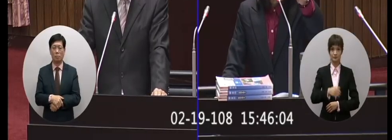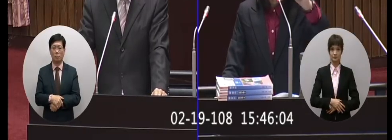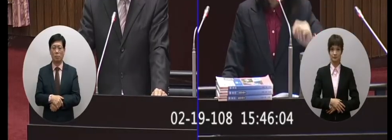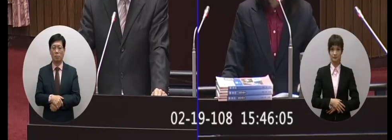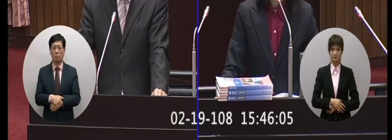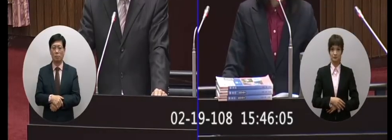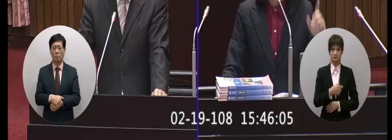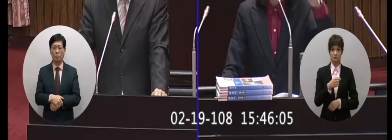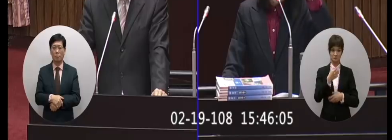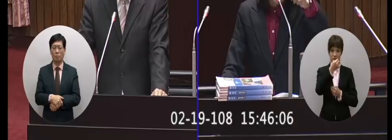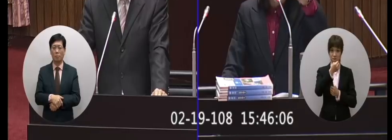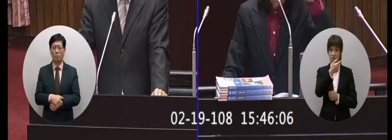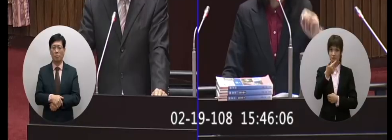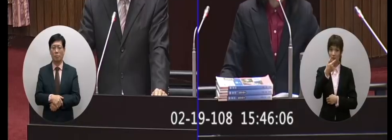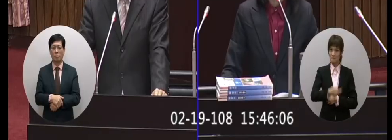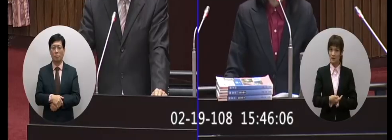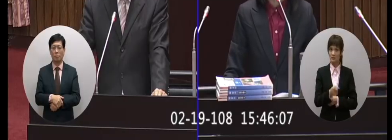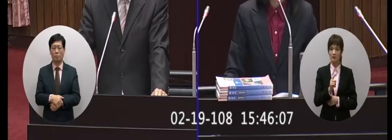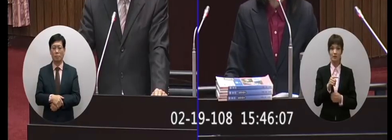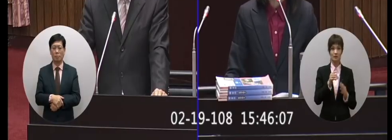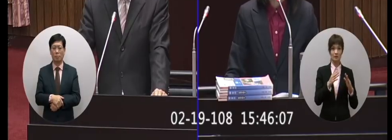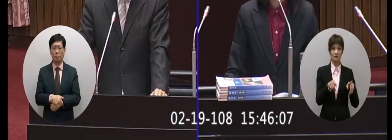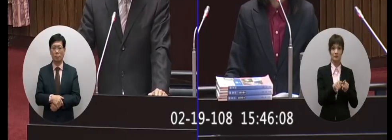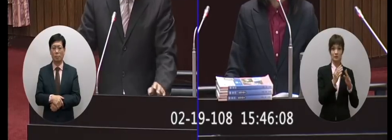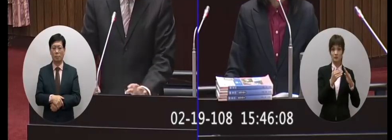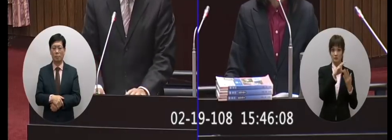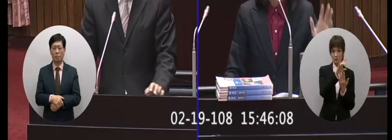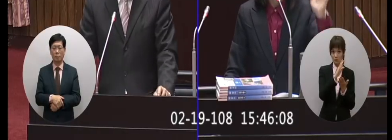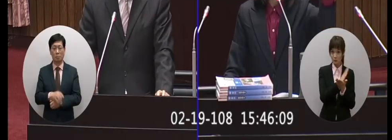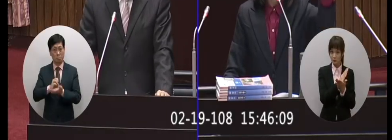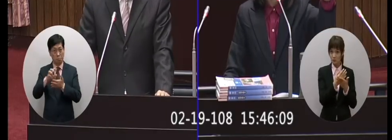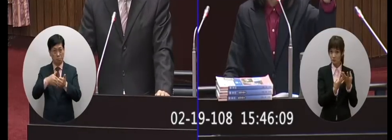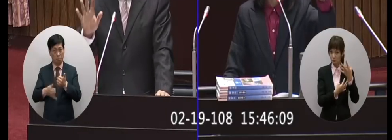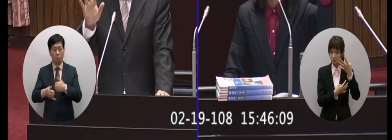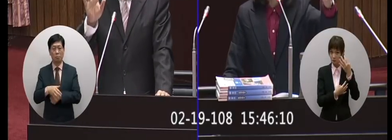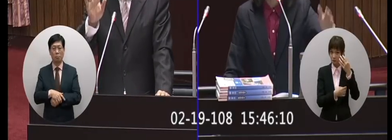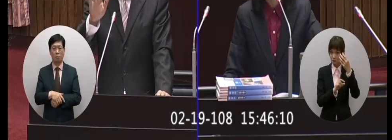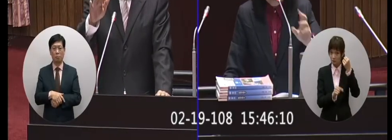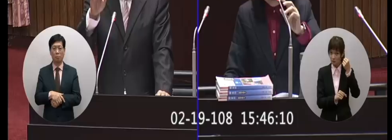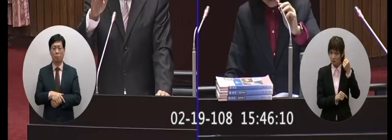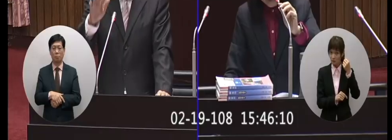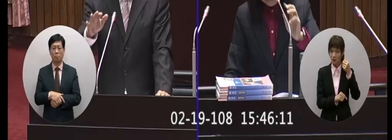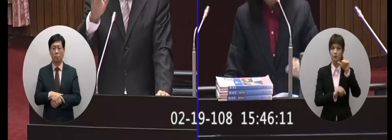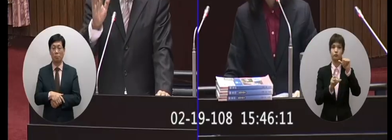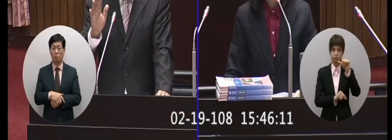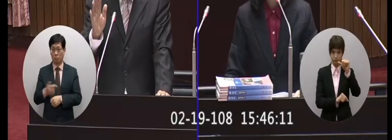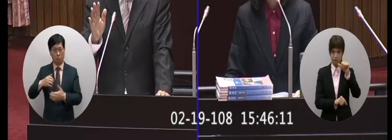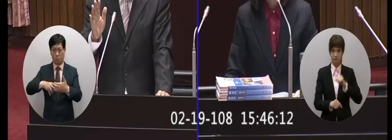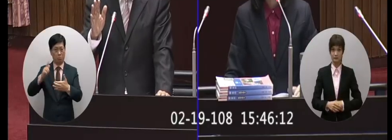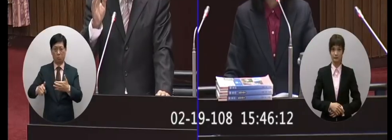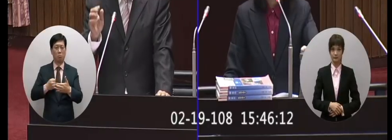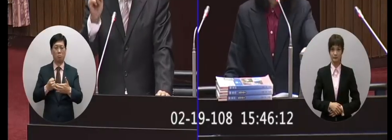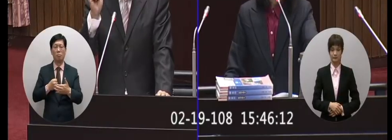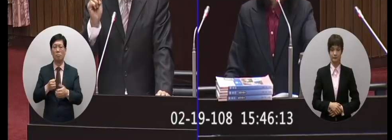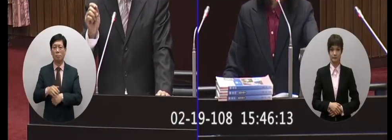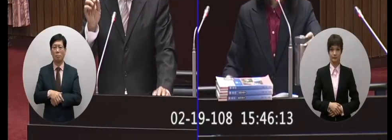最晚審定是一般我們選書需要選書的幾月我跟委員報告五月嘛就是五月嘛因為很內行我也跟委員